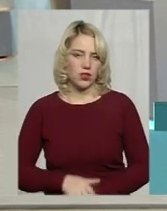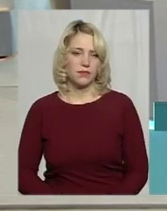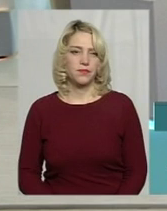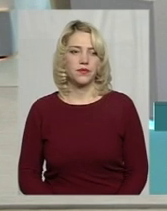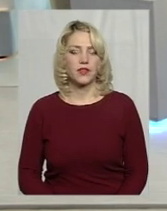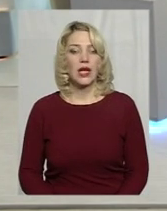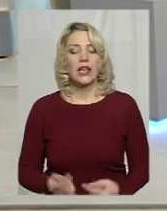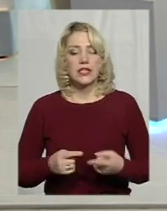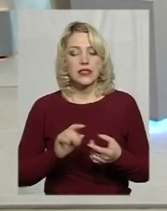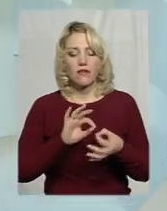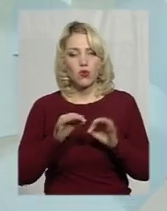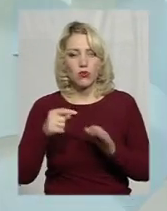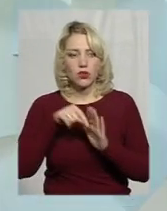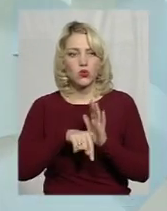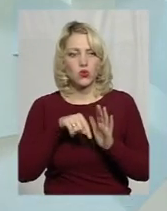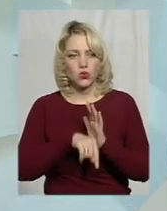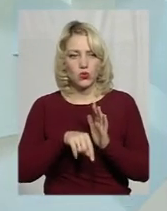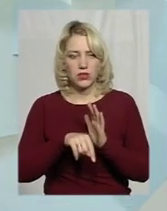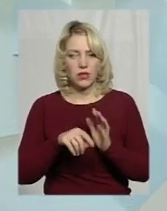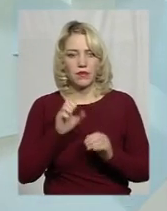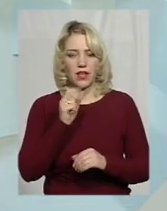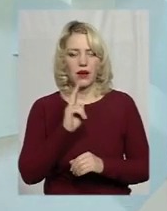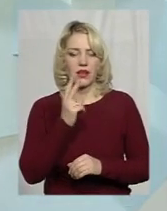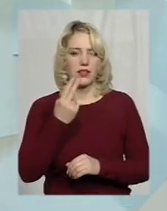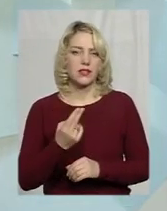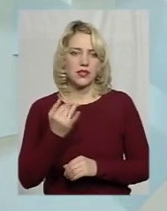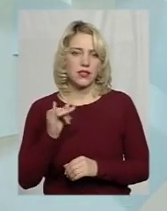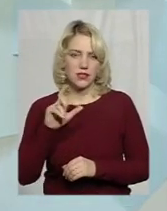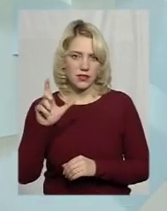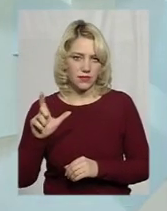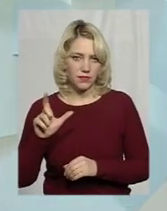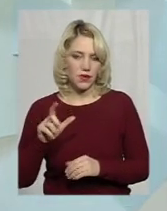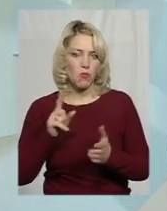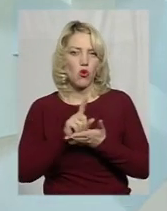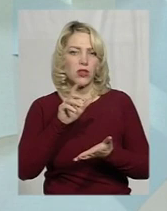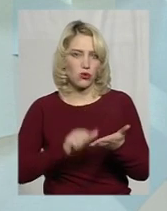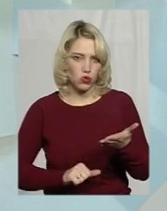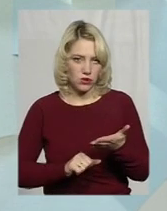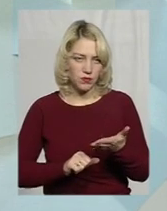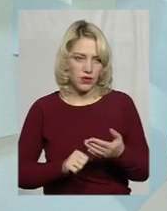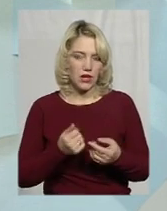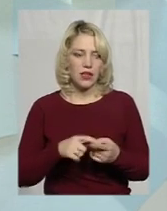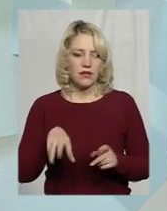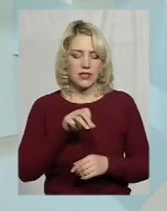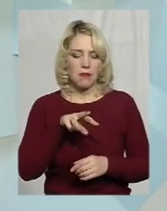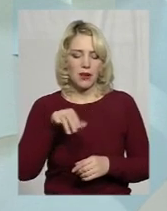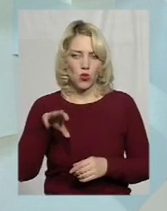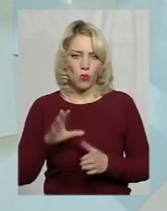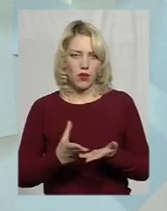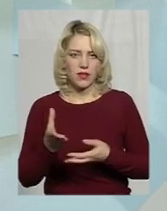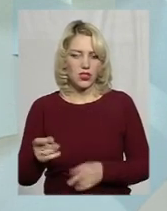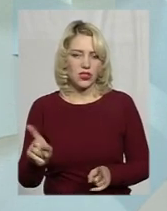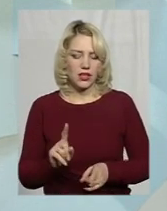Формула стосується, в першу чергу, акцизму податку. Всі митні платежі, які